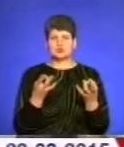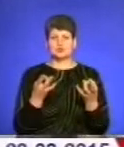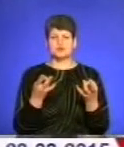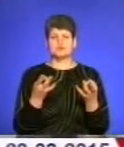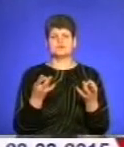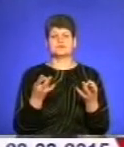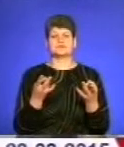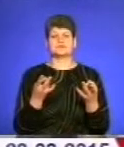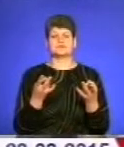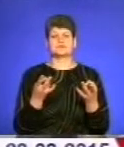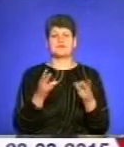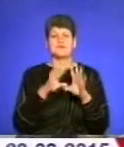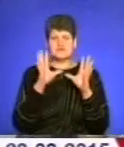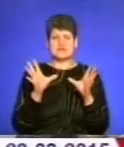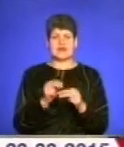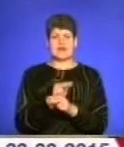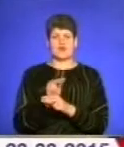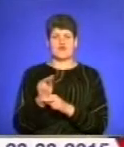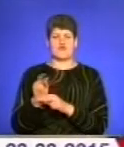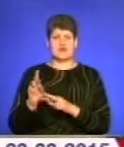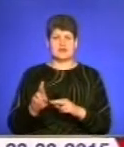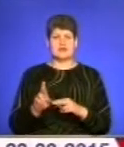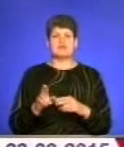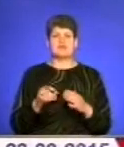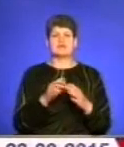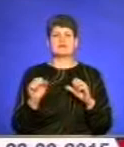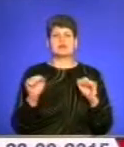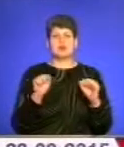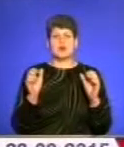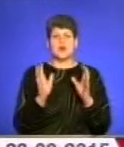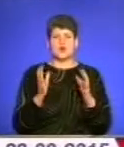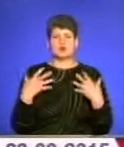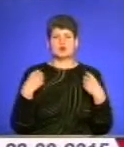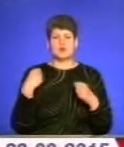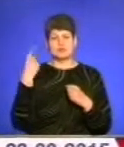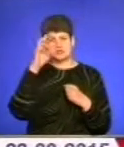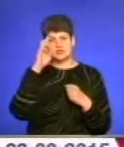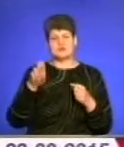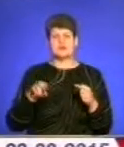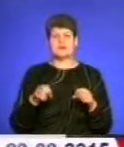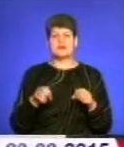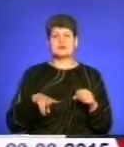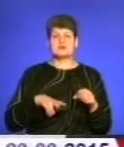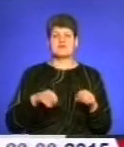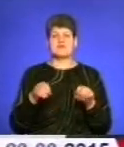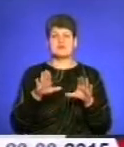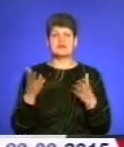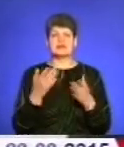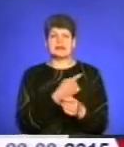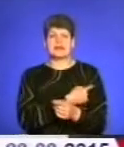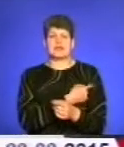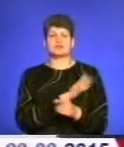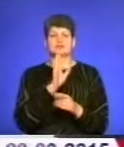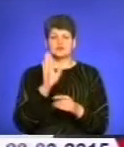взагалі лікування. У Департаменті охорони здоров'я облдержадміністрації вирішили, у яких лікарнях